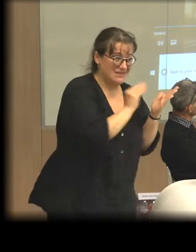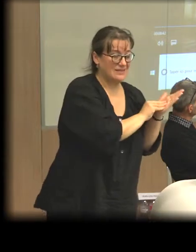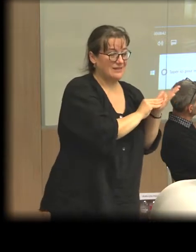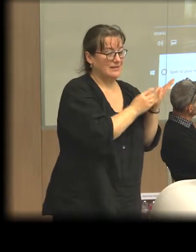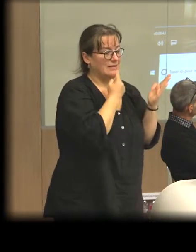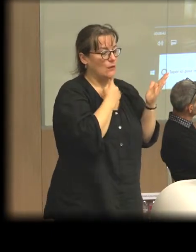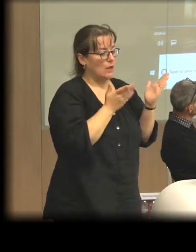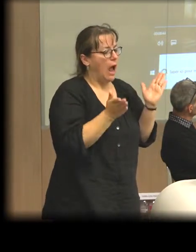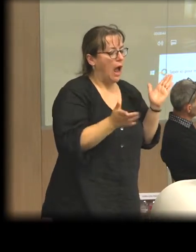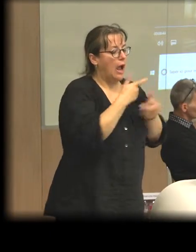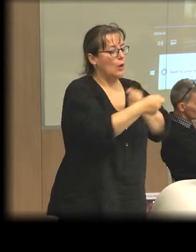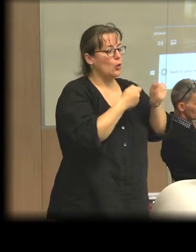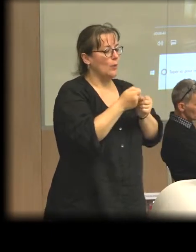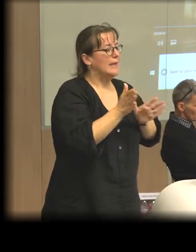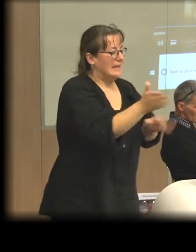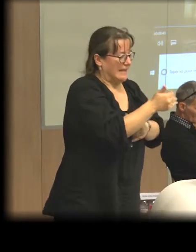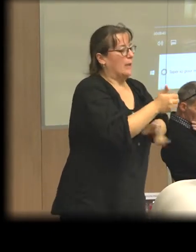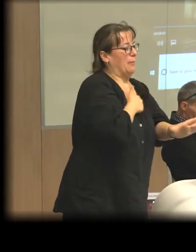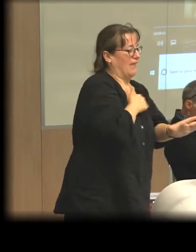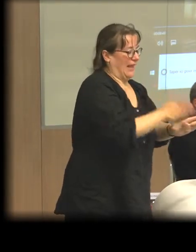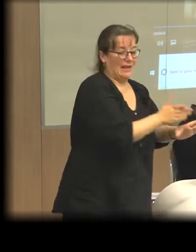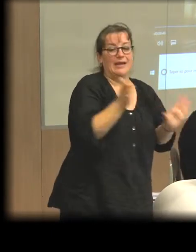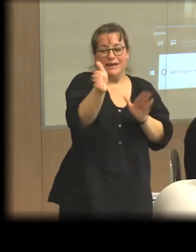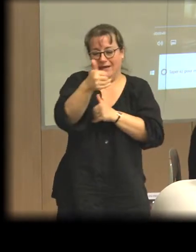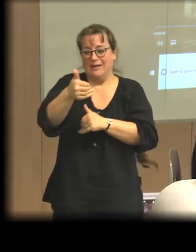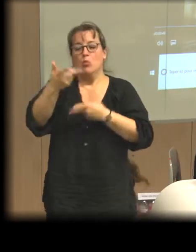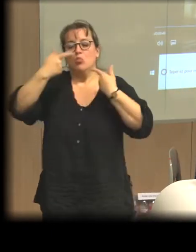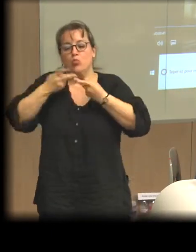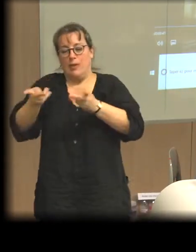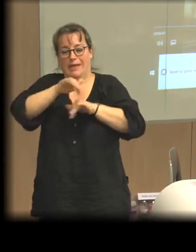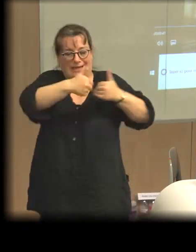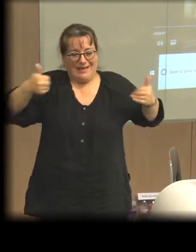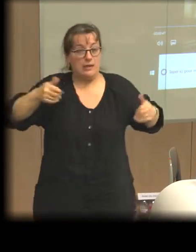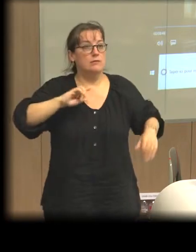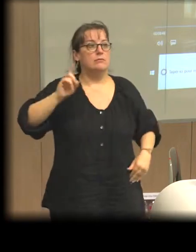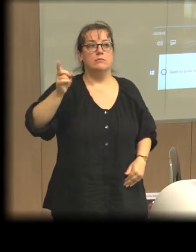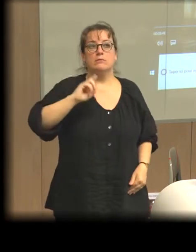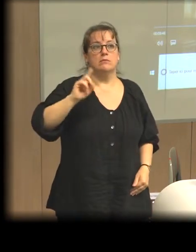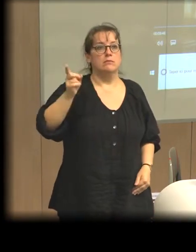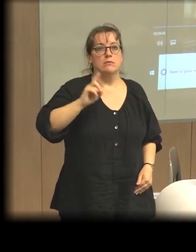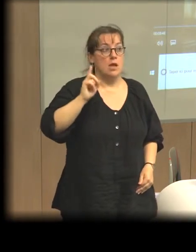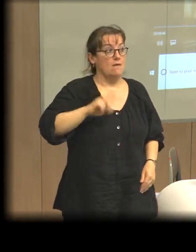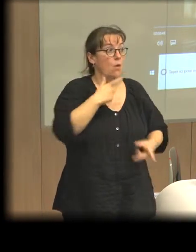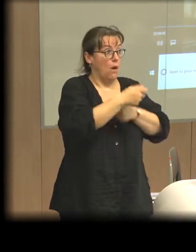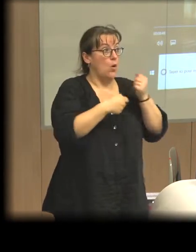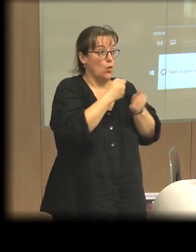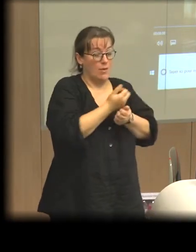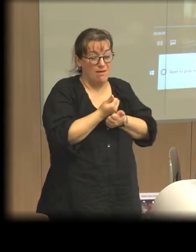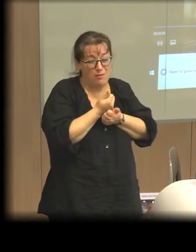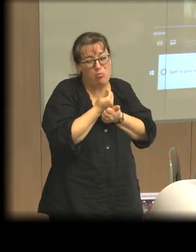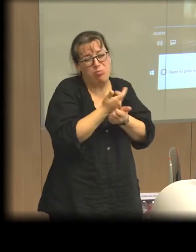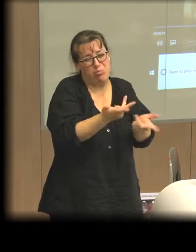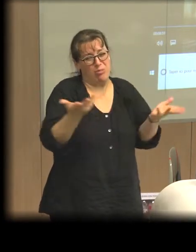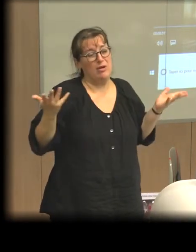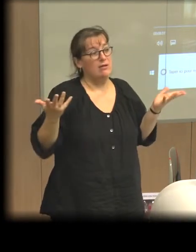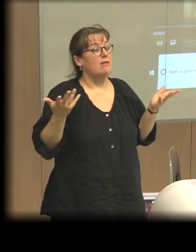suffisant d'avoir un secteur privé et un secteur public. Il est nécessaire de reconnaître tout un ensemble de formes d'économie